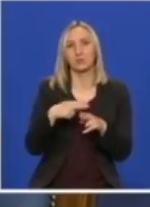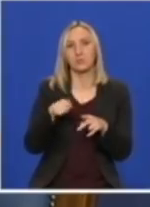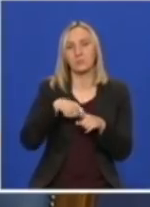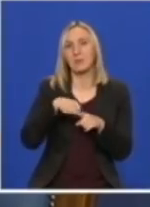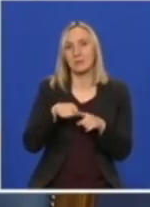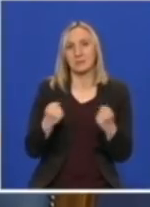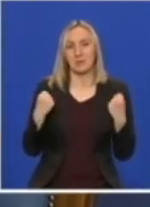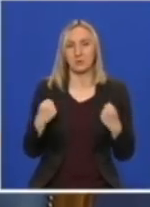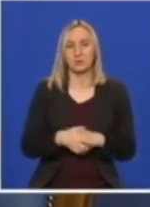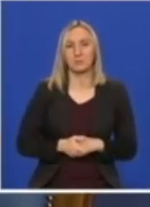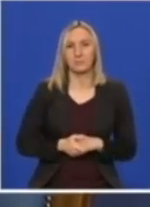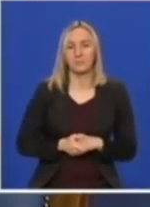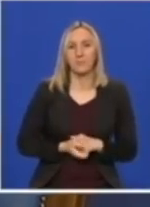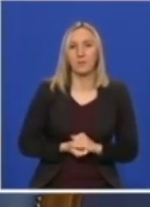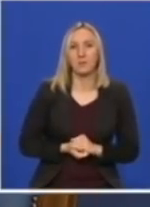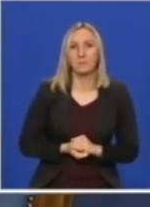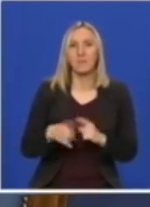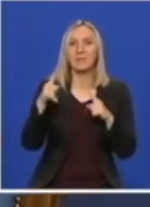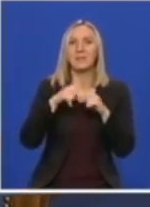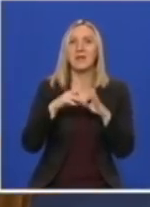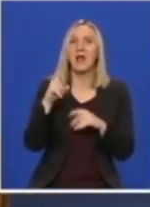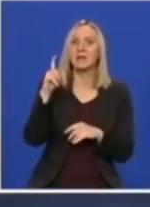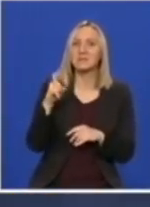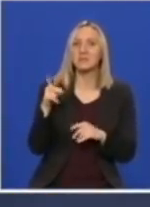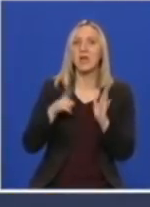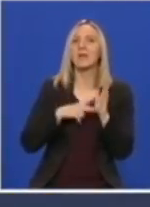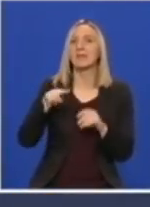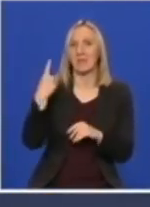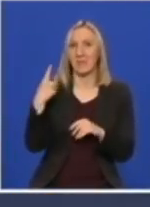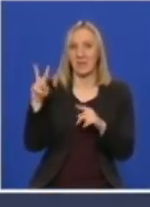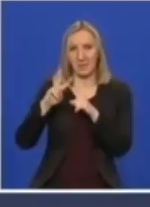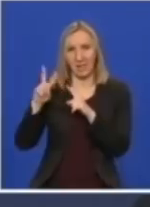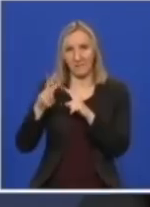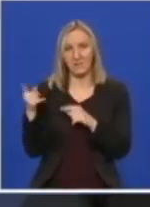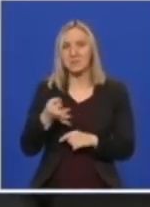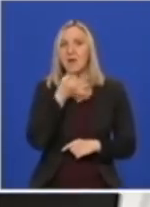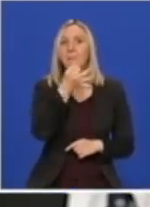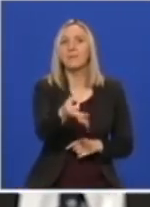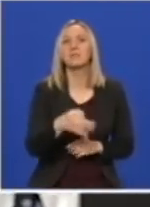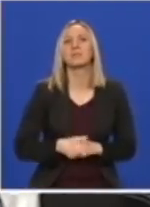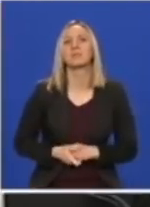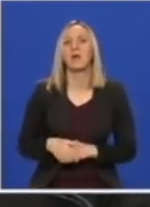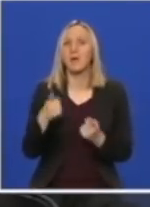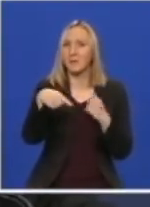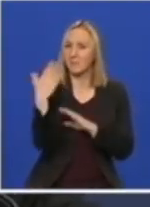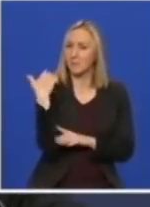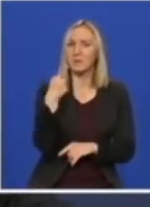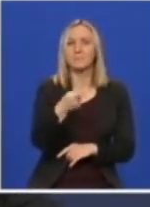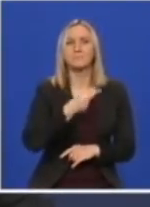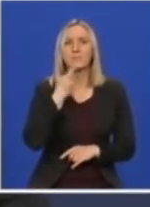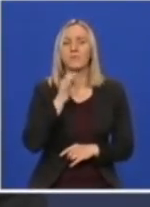Izvolite dalje pitanja. Tatjana Aleksić, Televizija N1. Malo često ste govorili o iskustvima